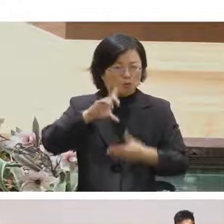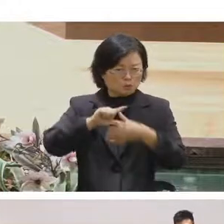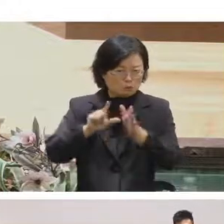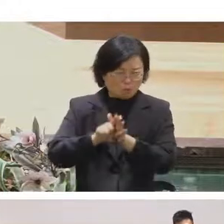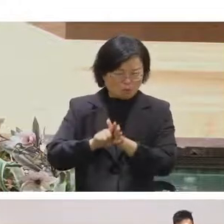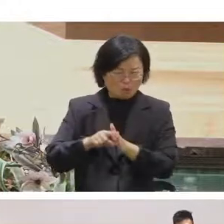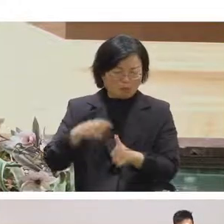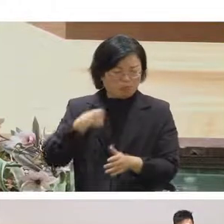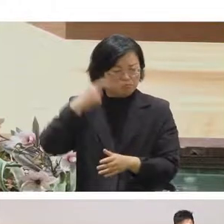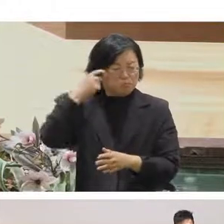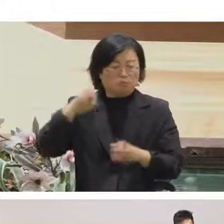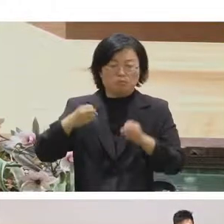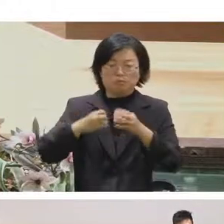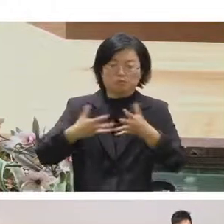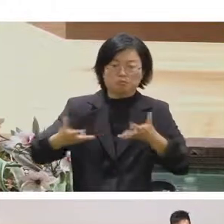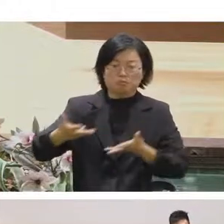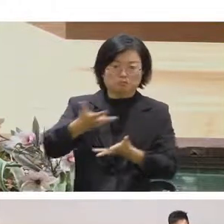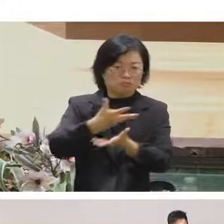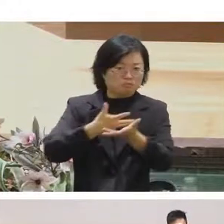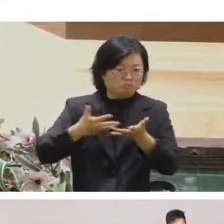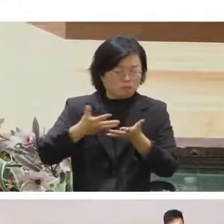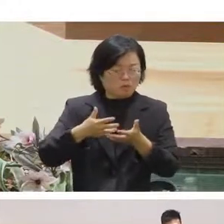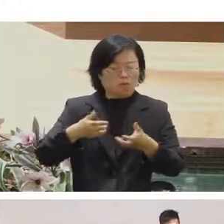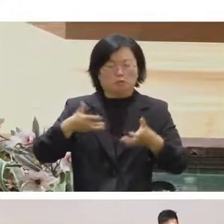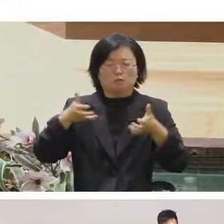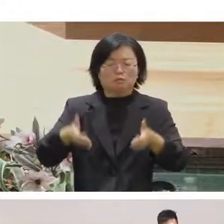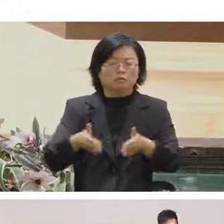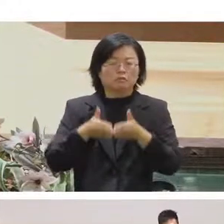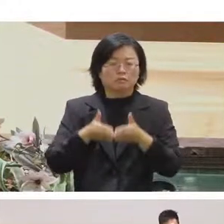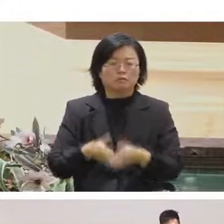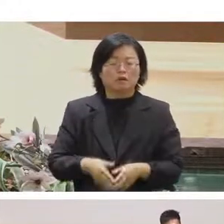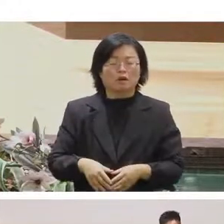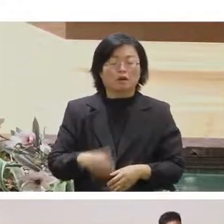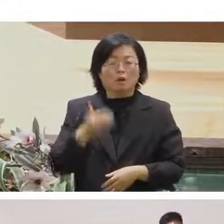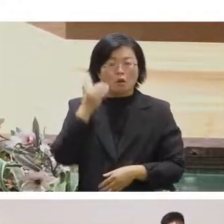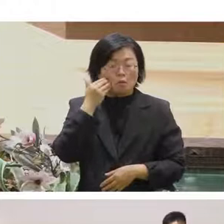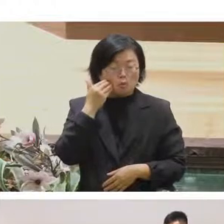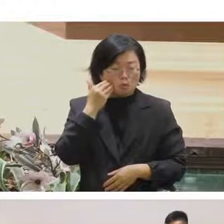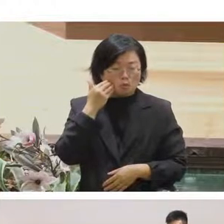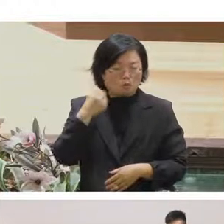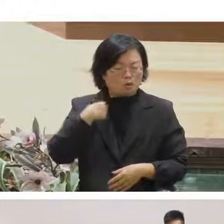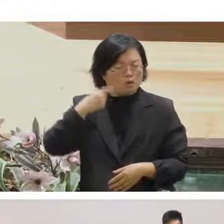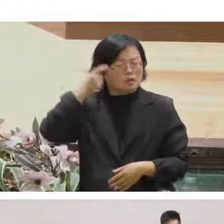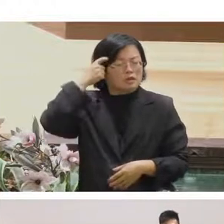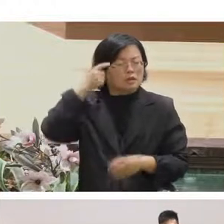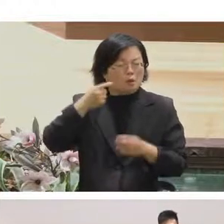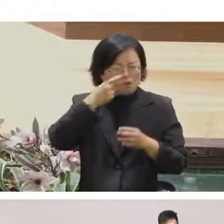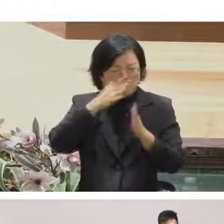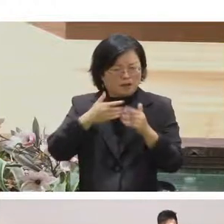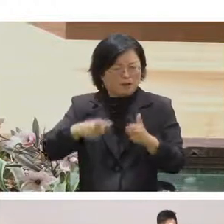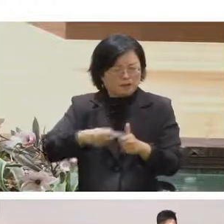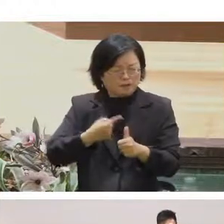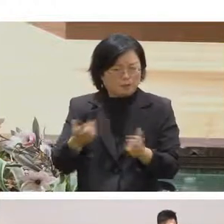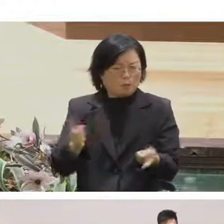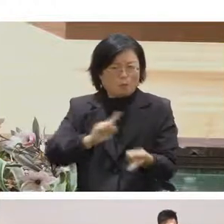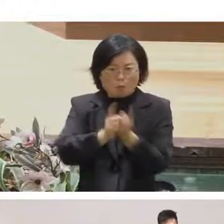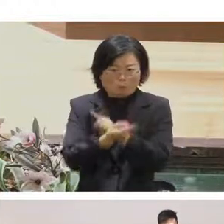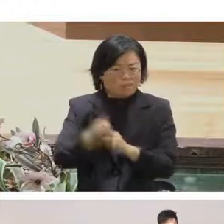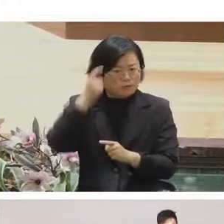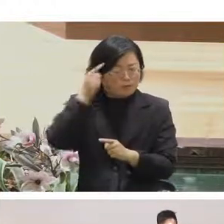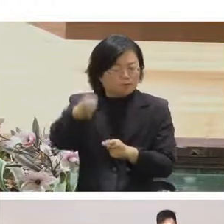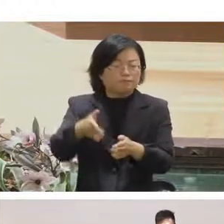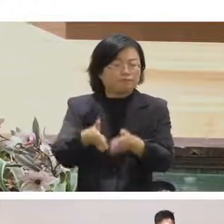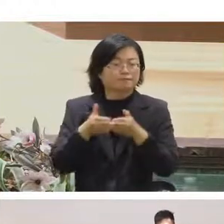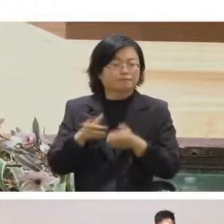是很重要的因為假如不是真正的TA我們就會去想像它的需求比方說我們剛剛想到的需求就是它可能就是